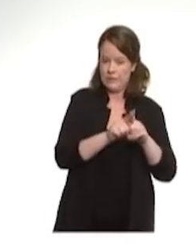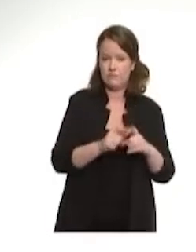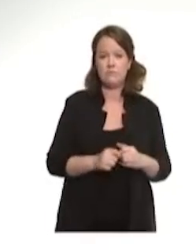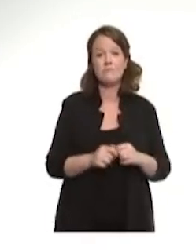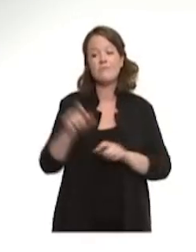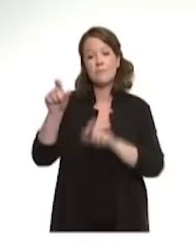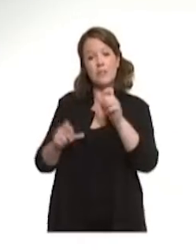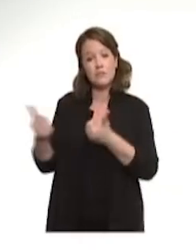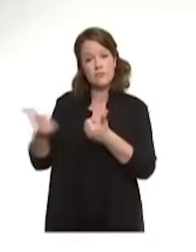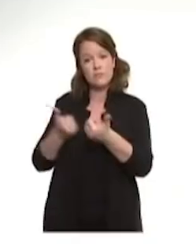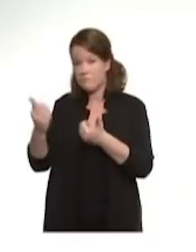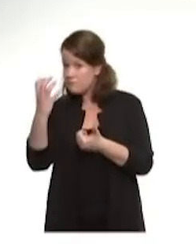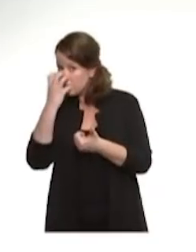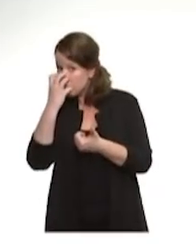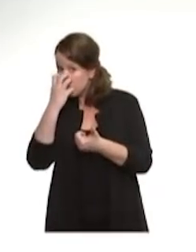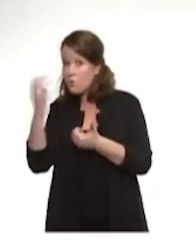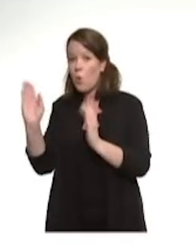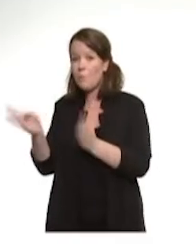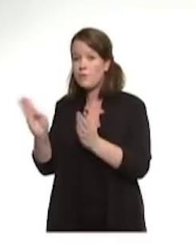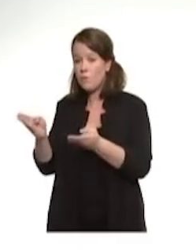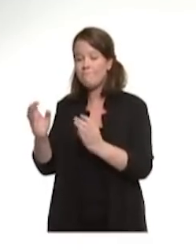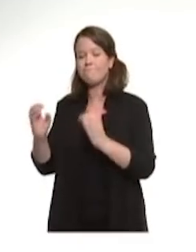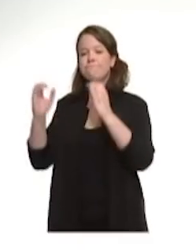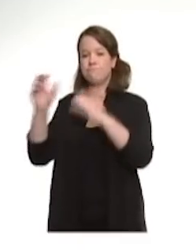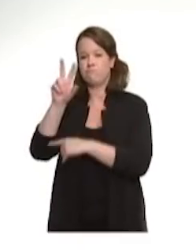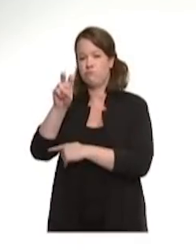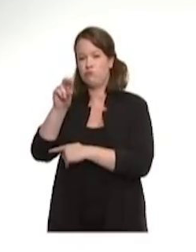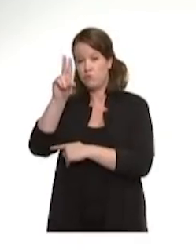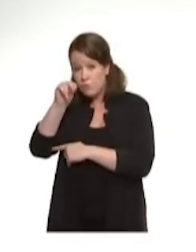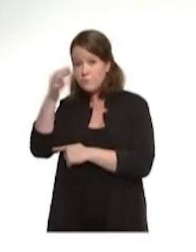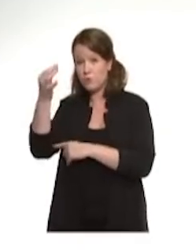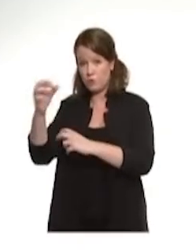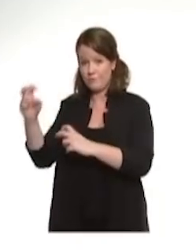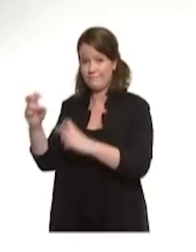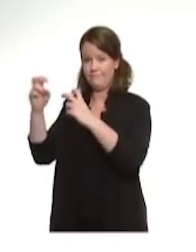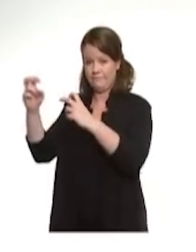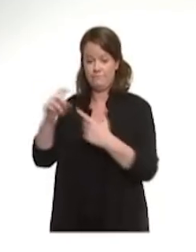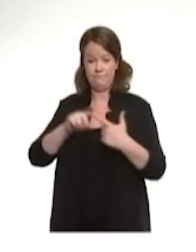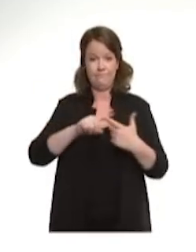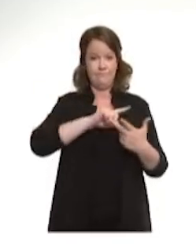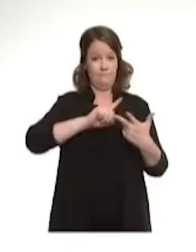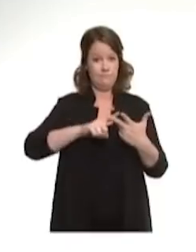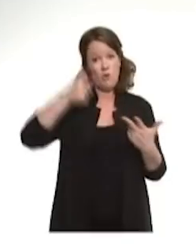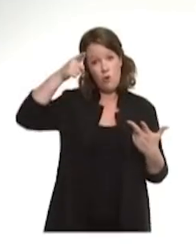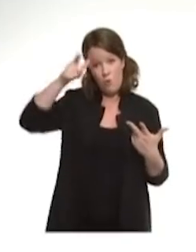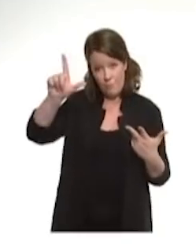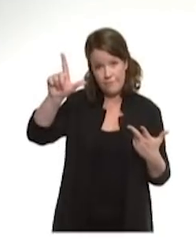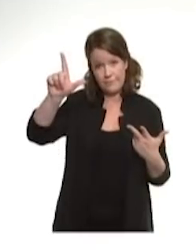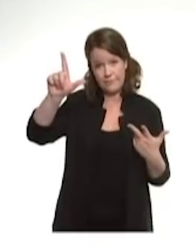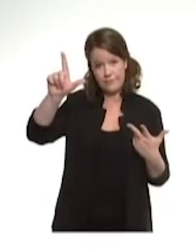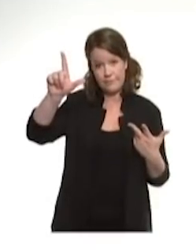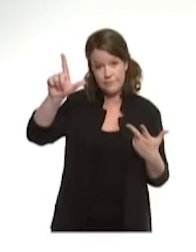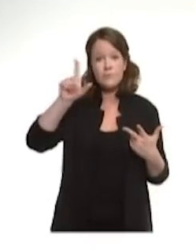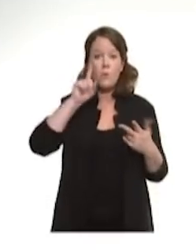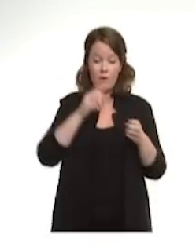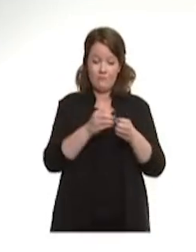Covid en réanimation supérieure à 30%. La situation s'est également dégradée pour Lyon, où l'incidence a